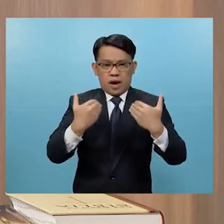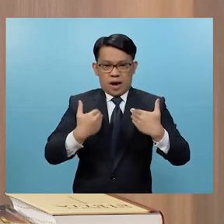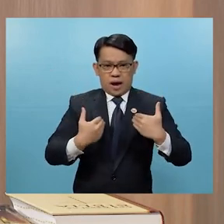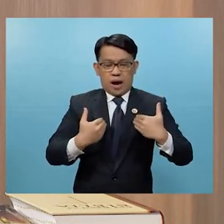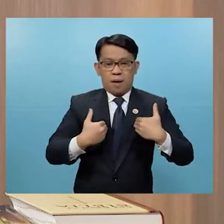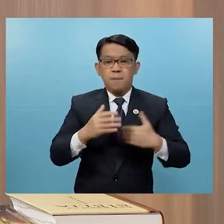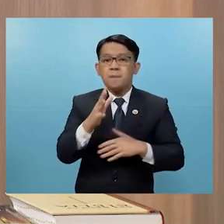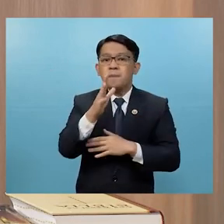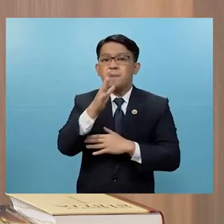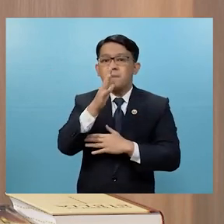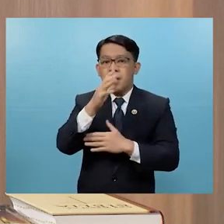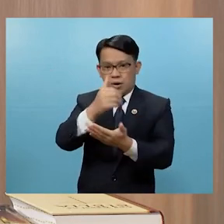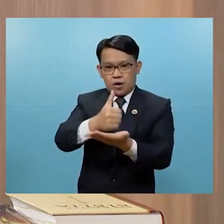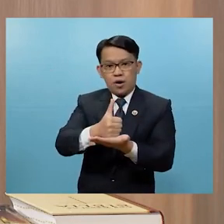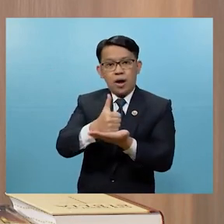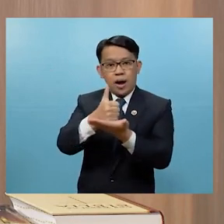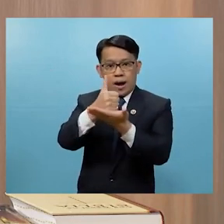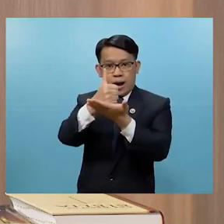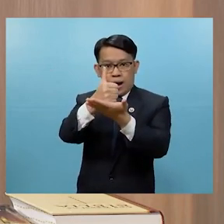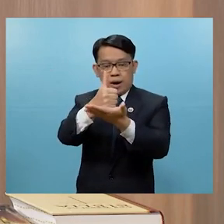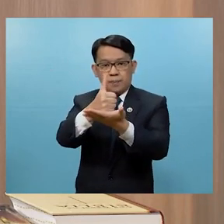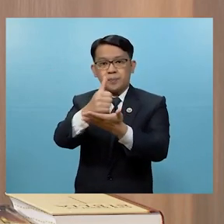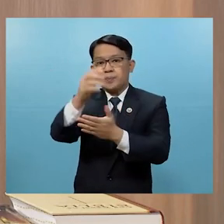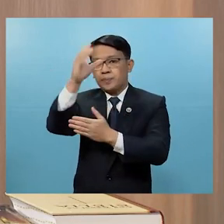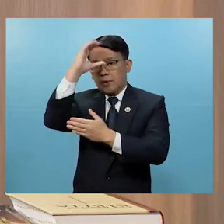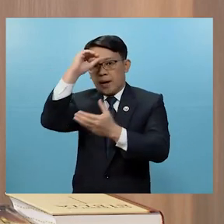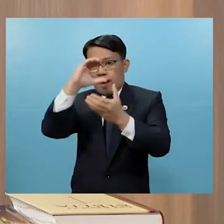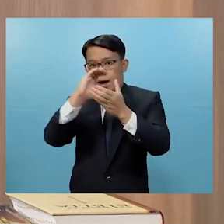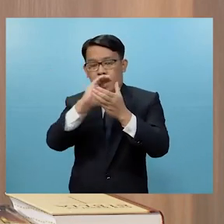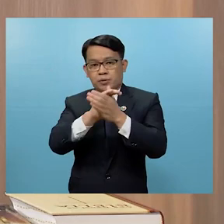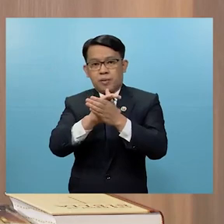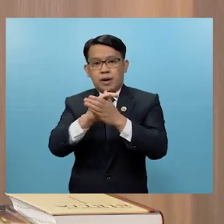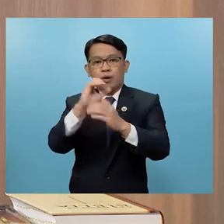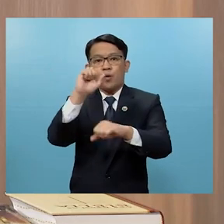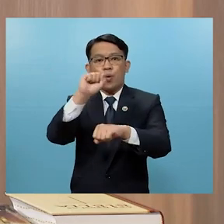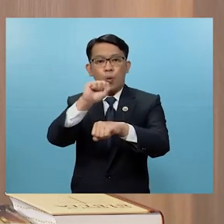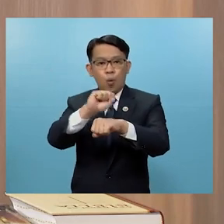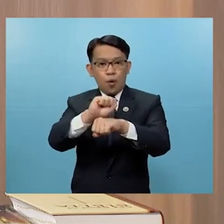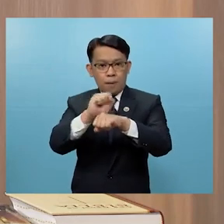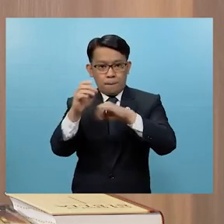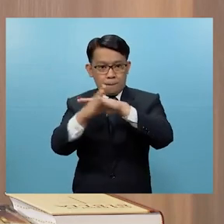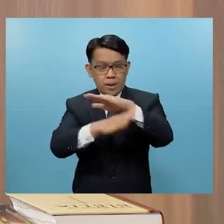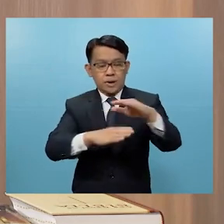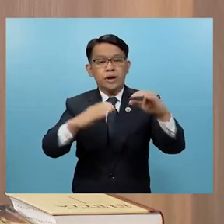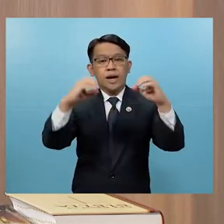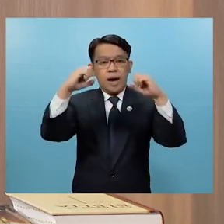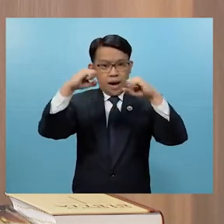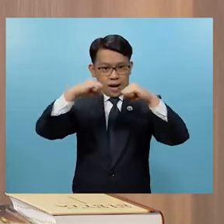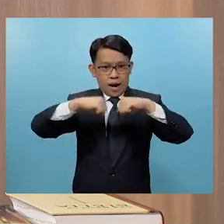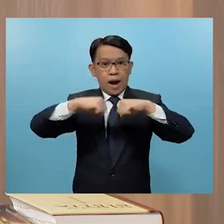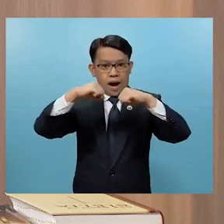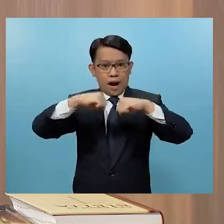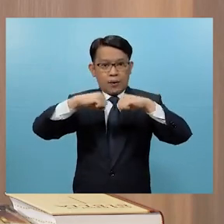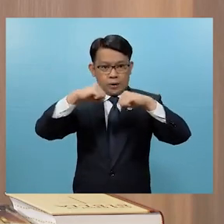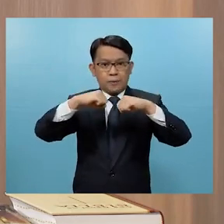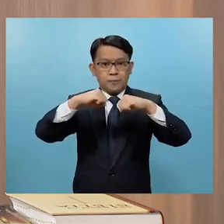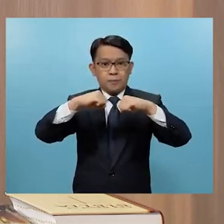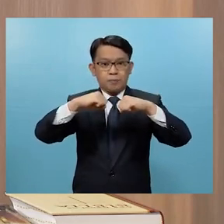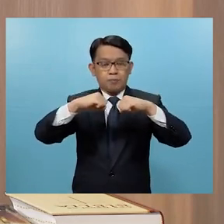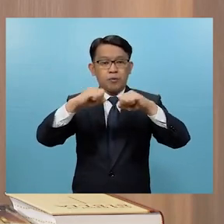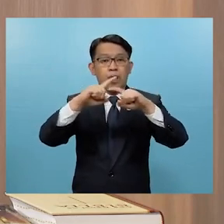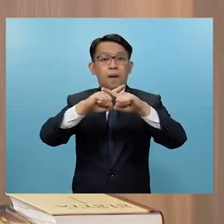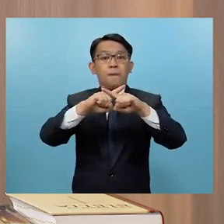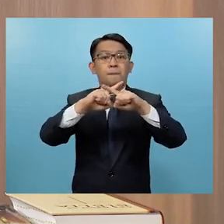mga ina na tumutulong na rin po sa kanyang asawa sa paghahanap buhay, batay po sa kanilang napagkasundoan.